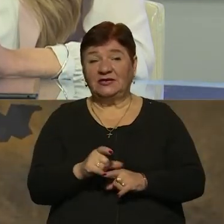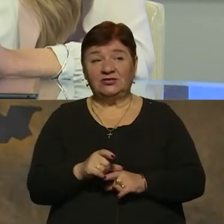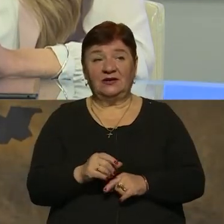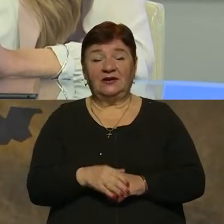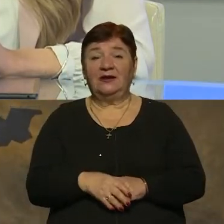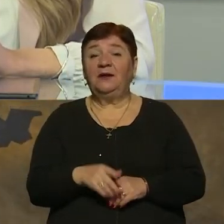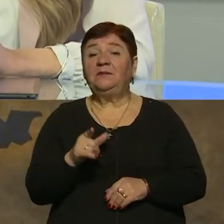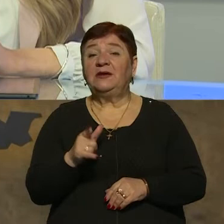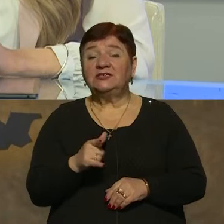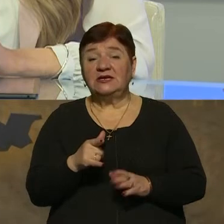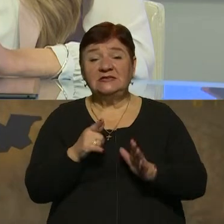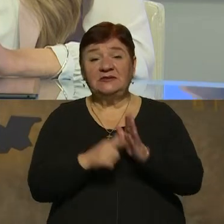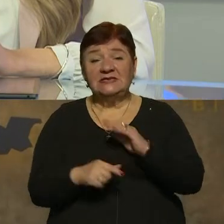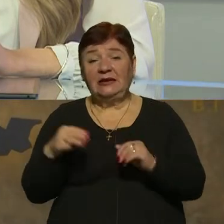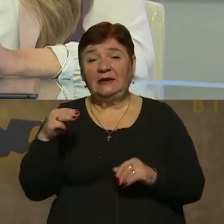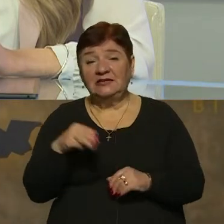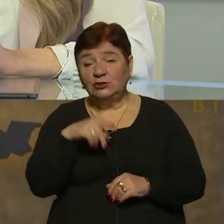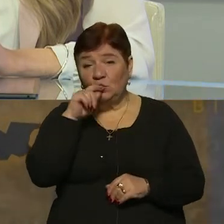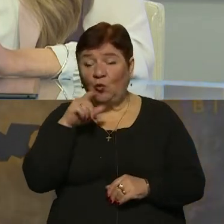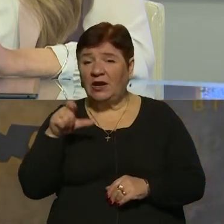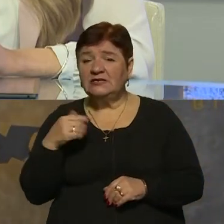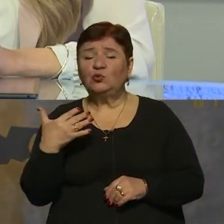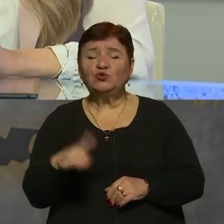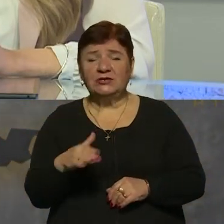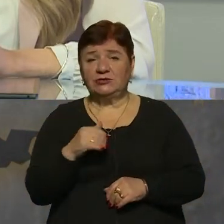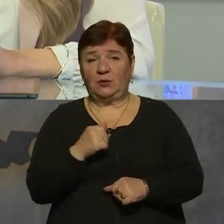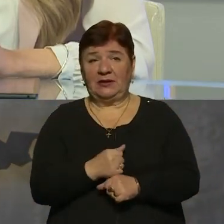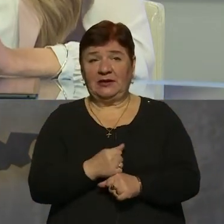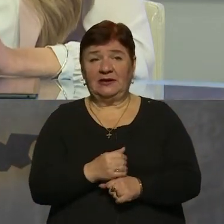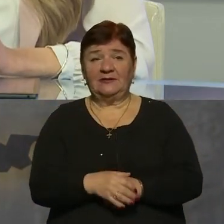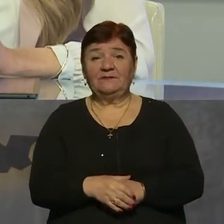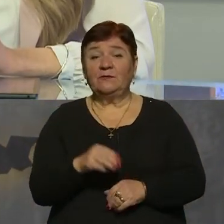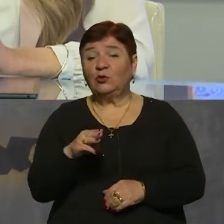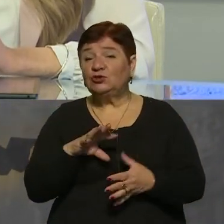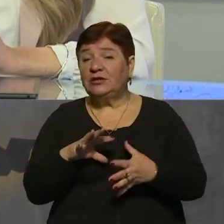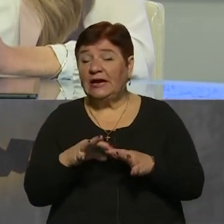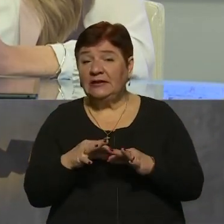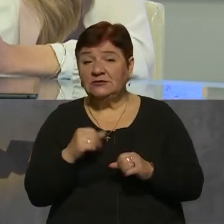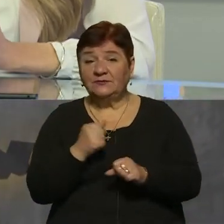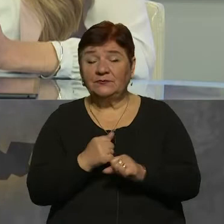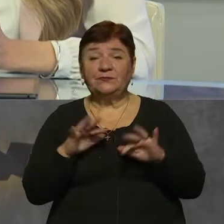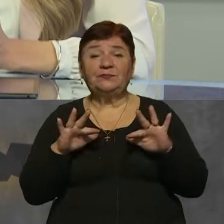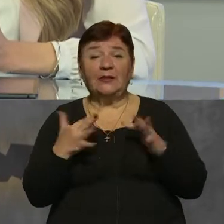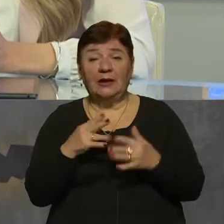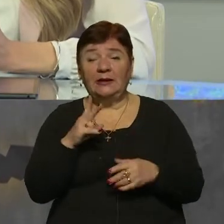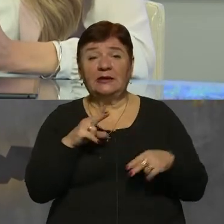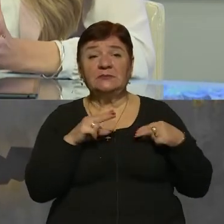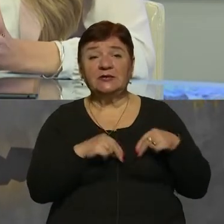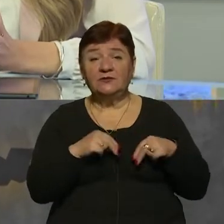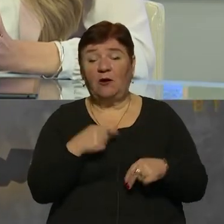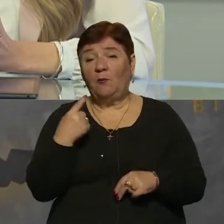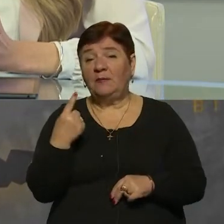Більше 180 тисяч українців це вже зробили. Тож детальніше розкажіть про цей випадок. Як спрацював